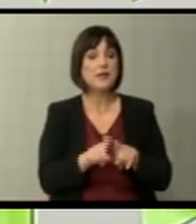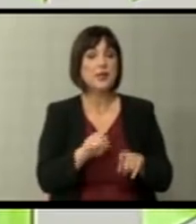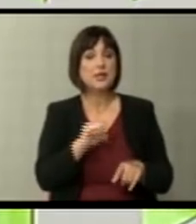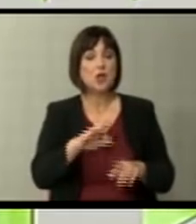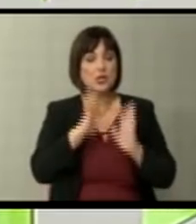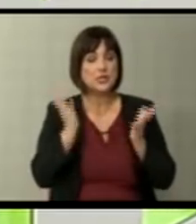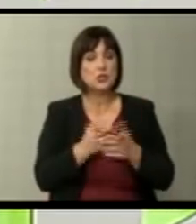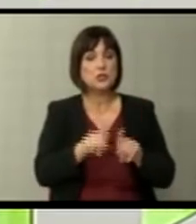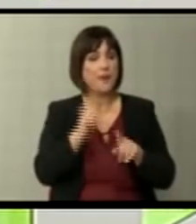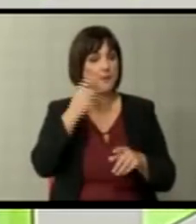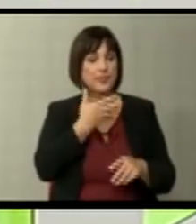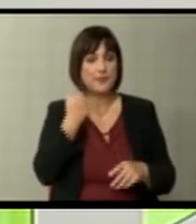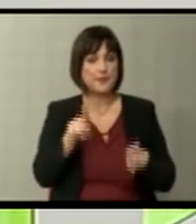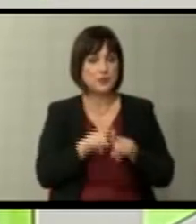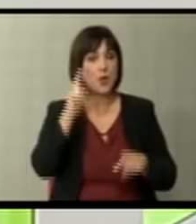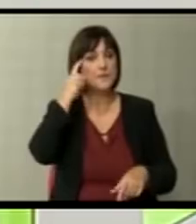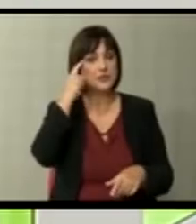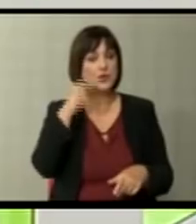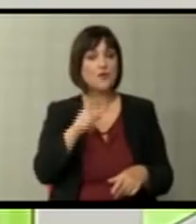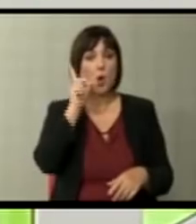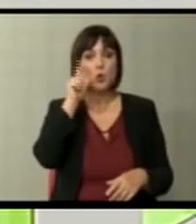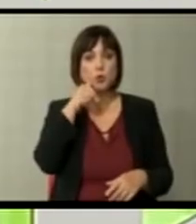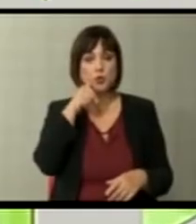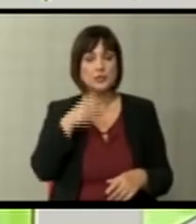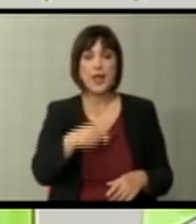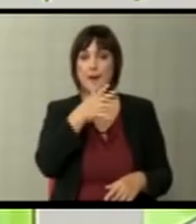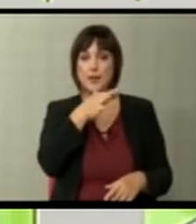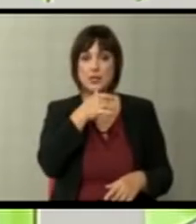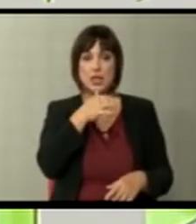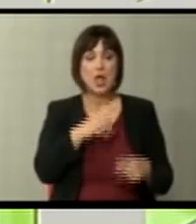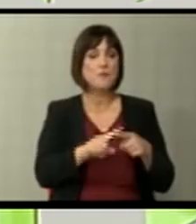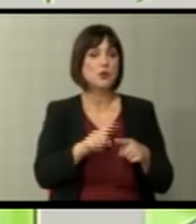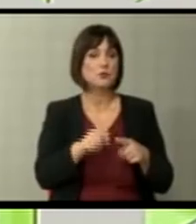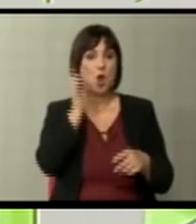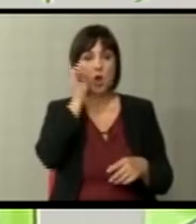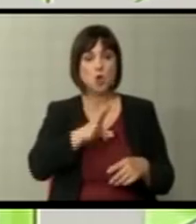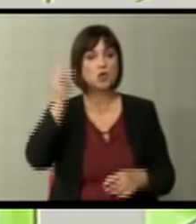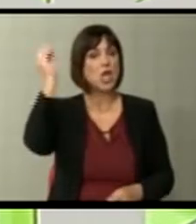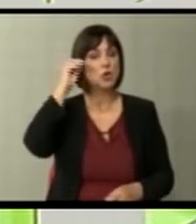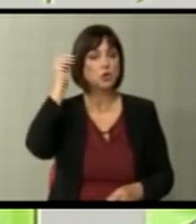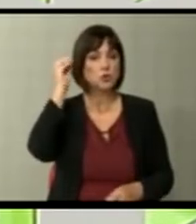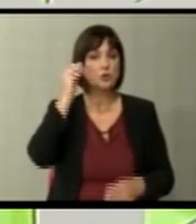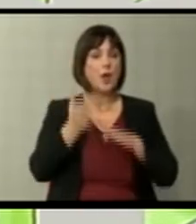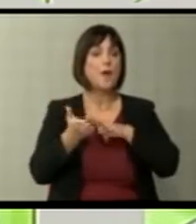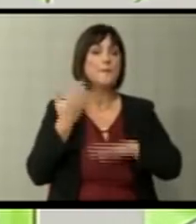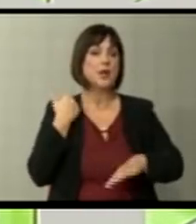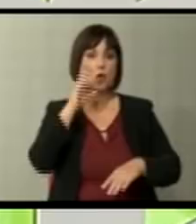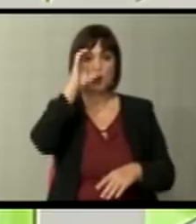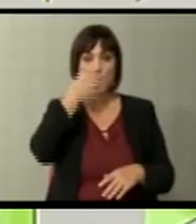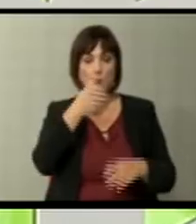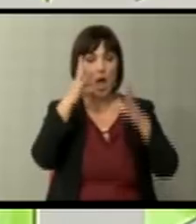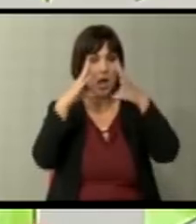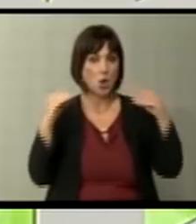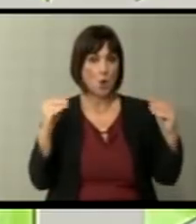делам целосно мисленето дека ова отежнување за Македонија е поради лошите искуства пред односо Бугарија и